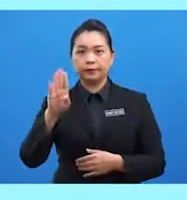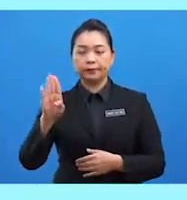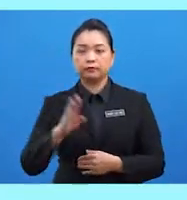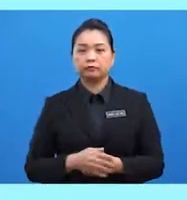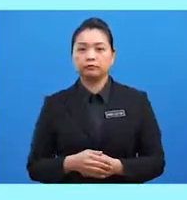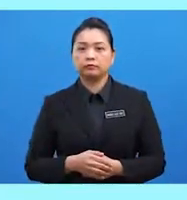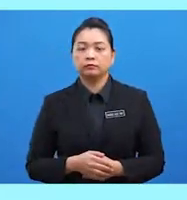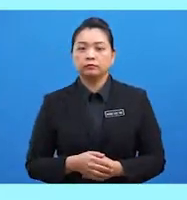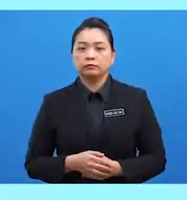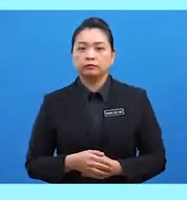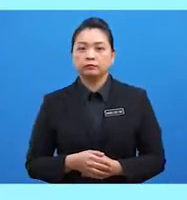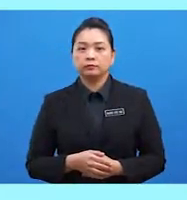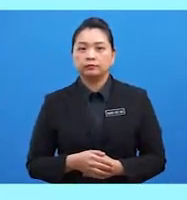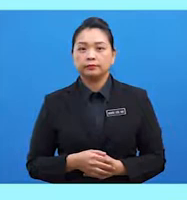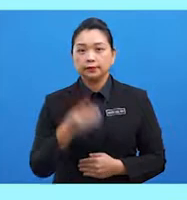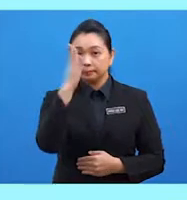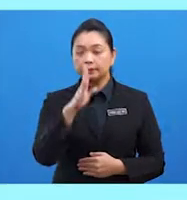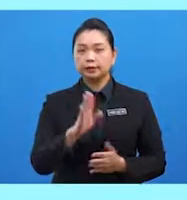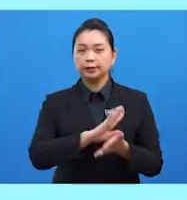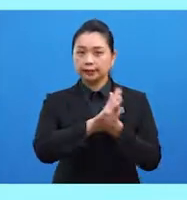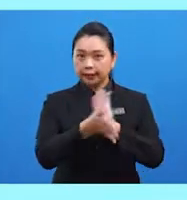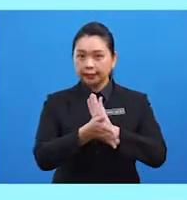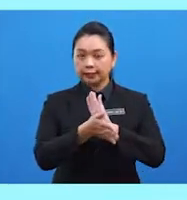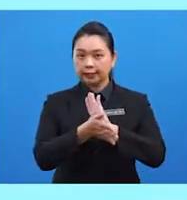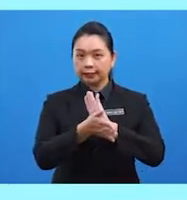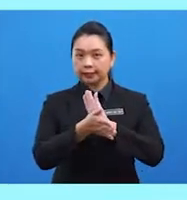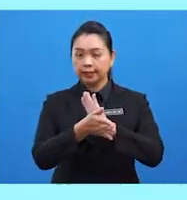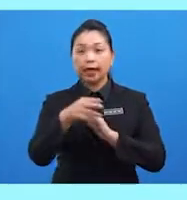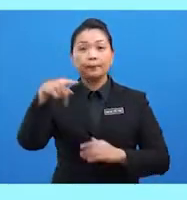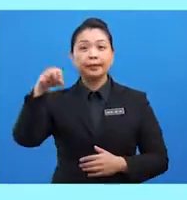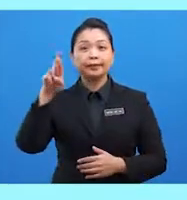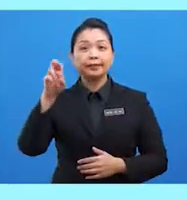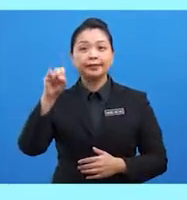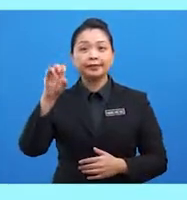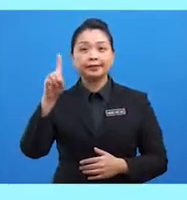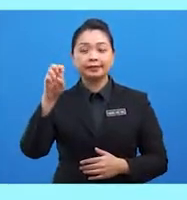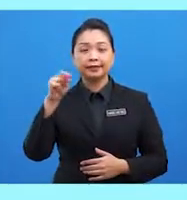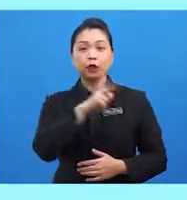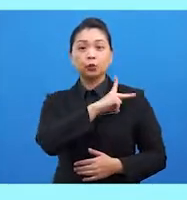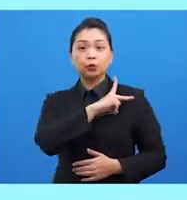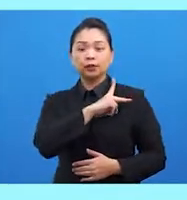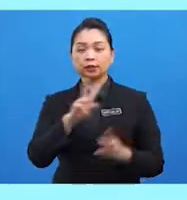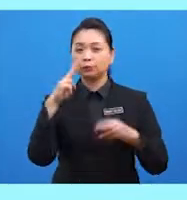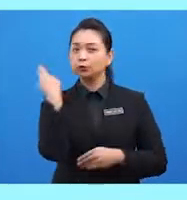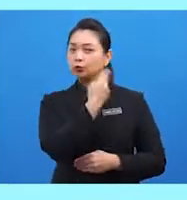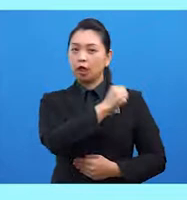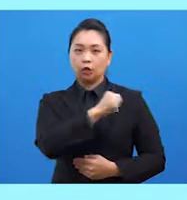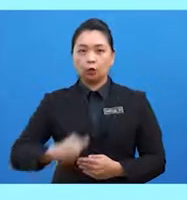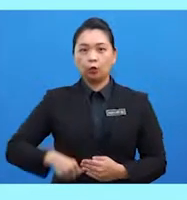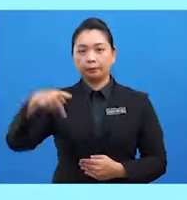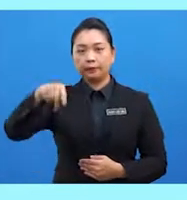Antaranya ialah, pernah menjadi Presiden Pimpunan Agong PBB pada tahun 1996